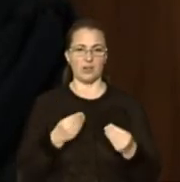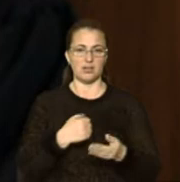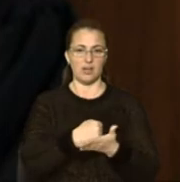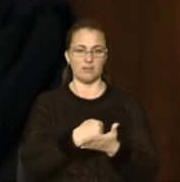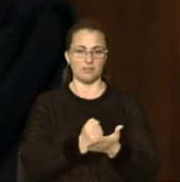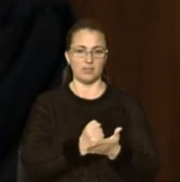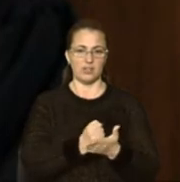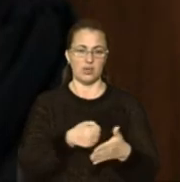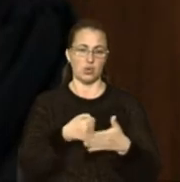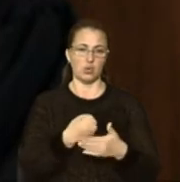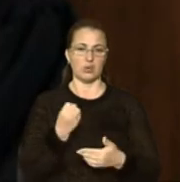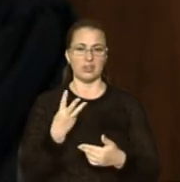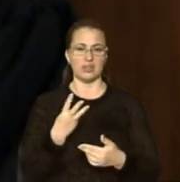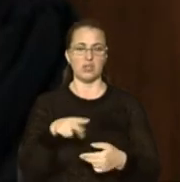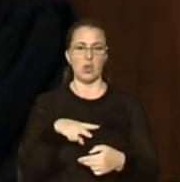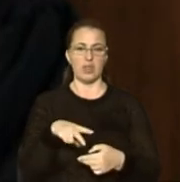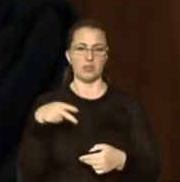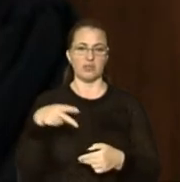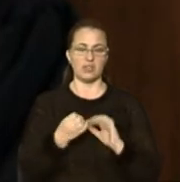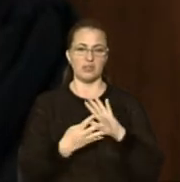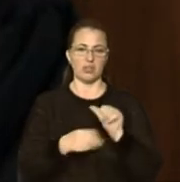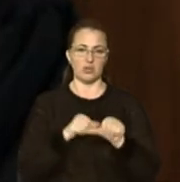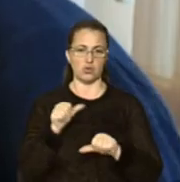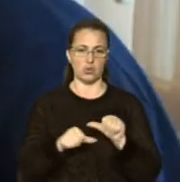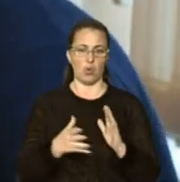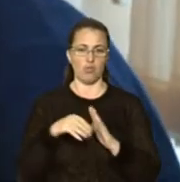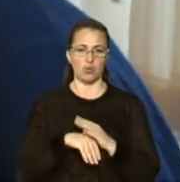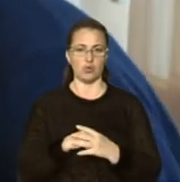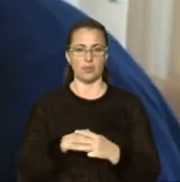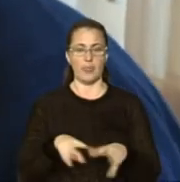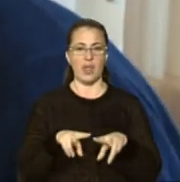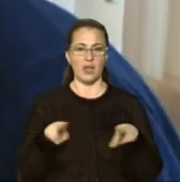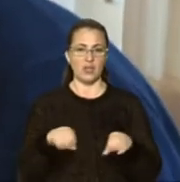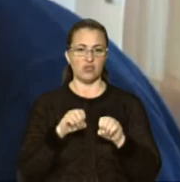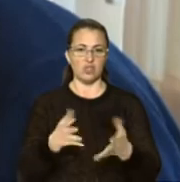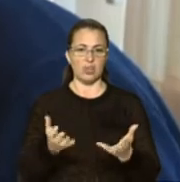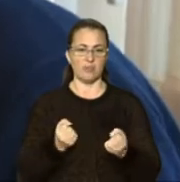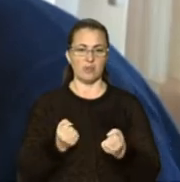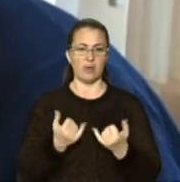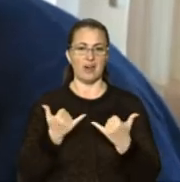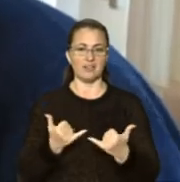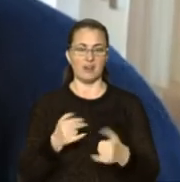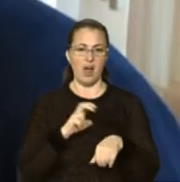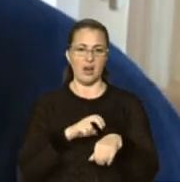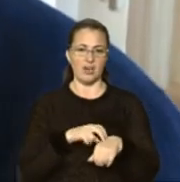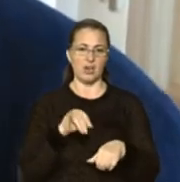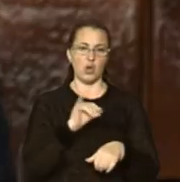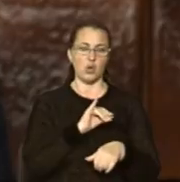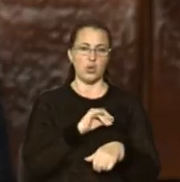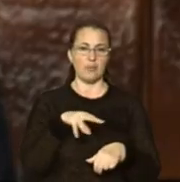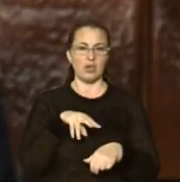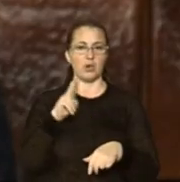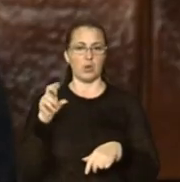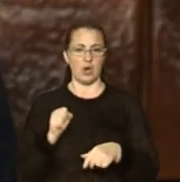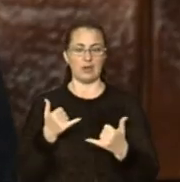ухвали, тобто до 13 липня 2019 року включно. Таке ж рішення суддя приймає для ще одного лікаря Юрія Мхайлюка.